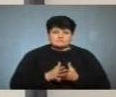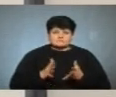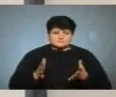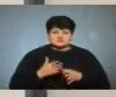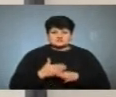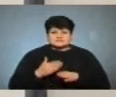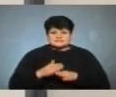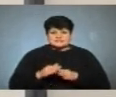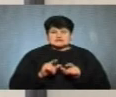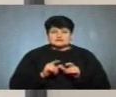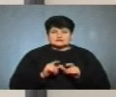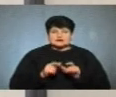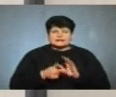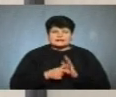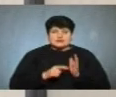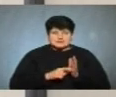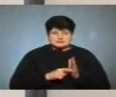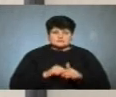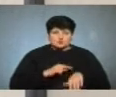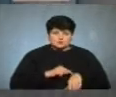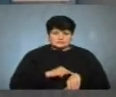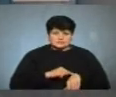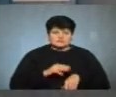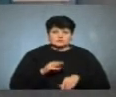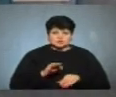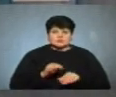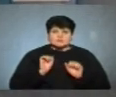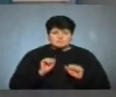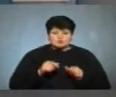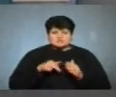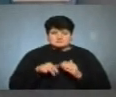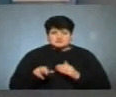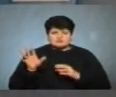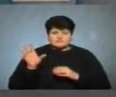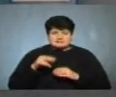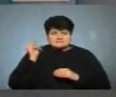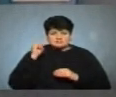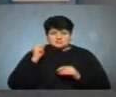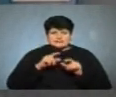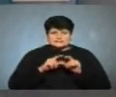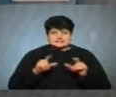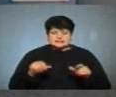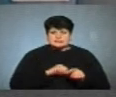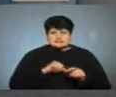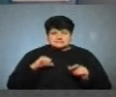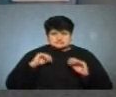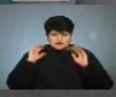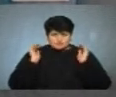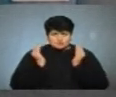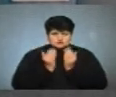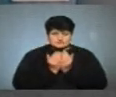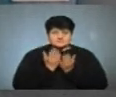частині закласів години, тоді може піти увесь навчальний заклад на самоізоляцію.